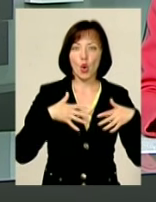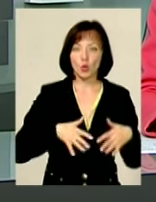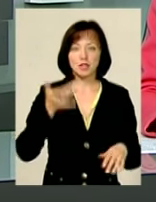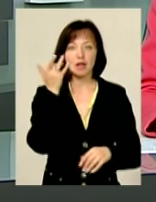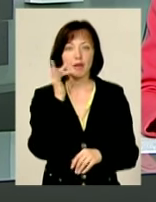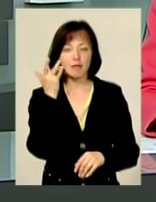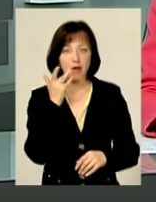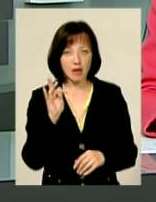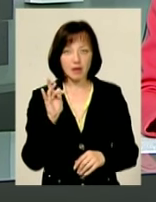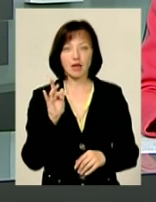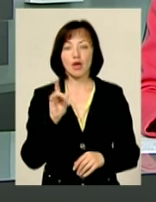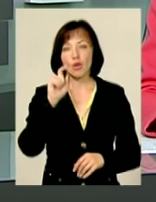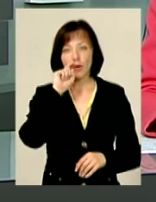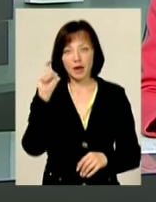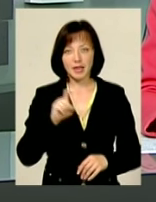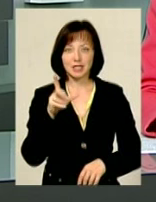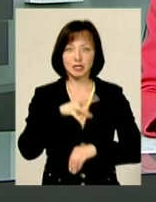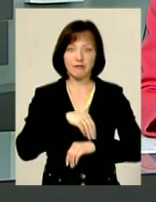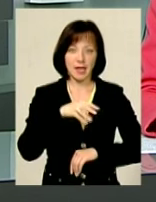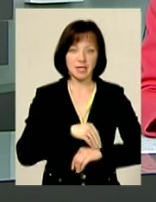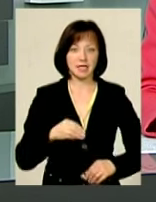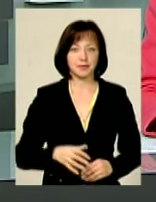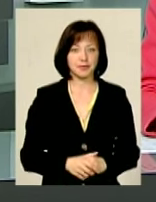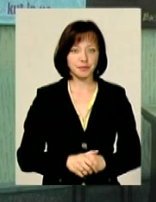США, України та Швеції